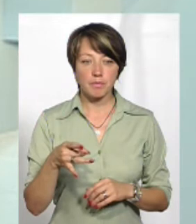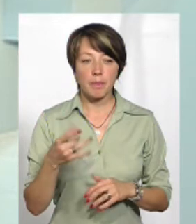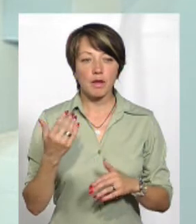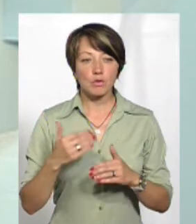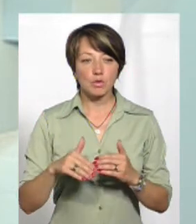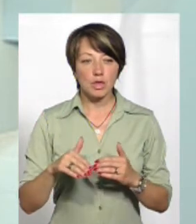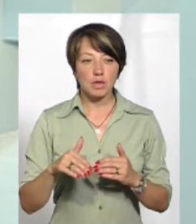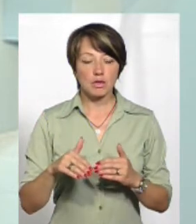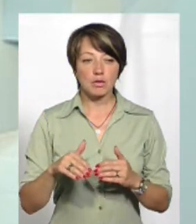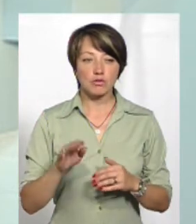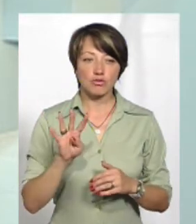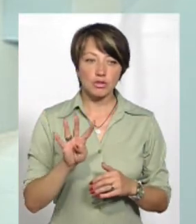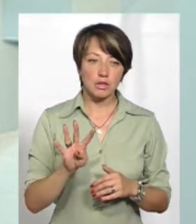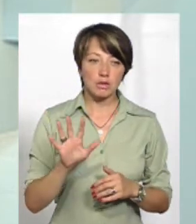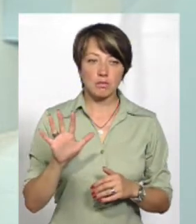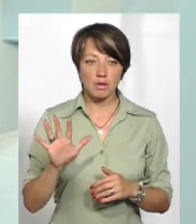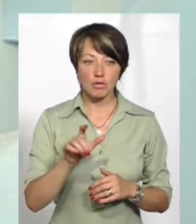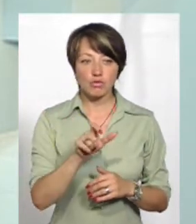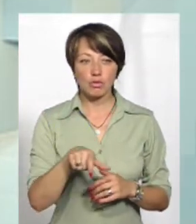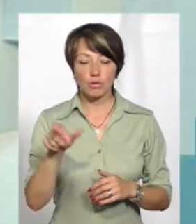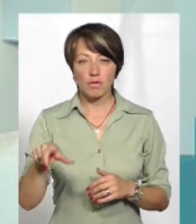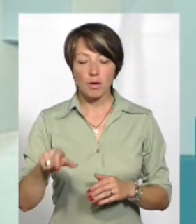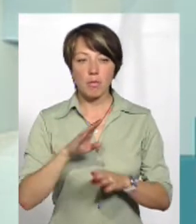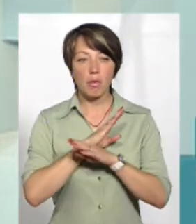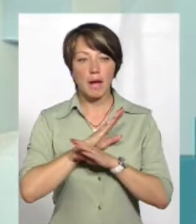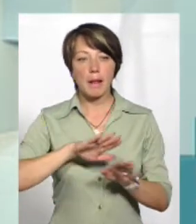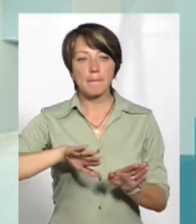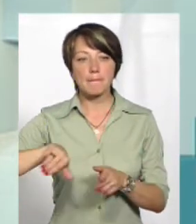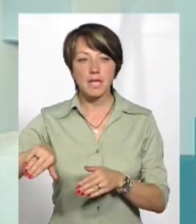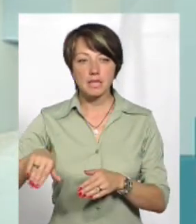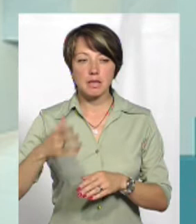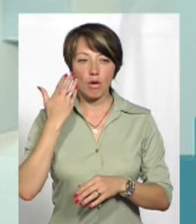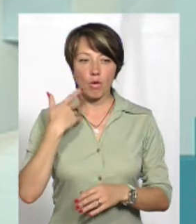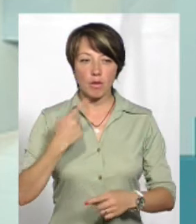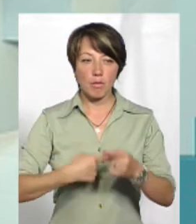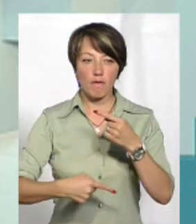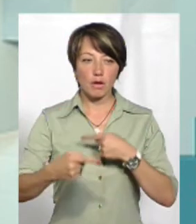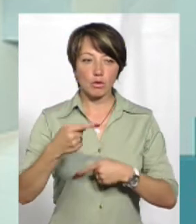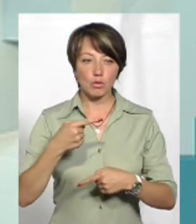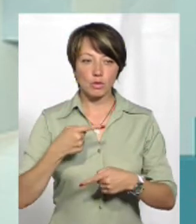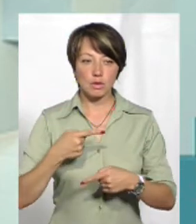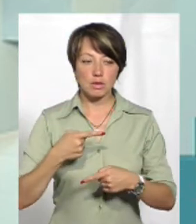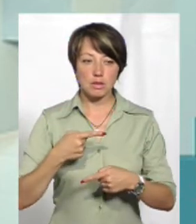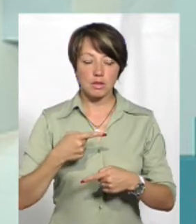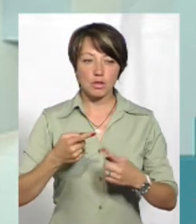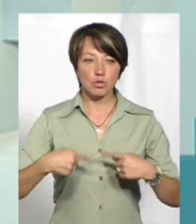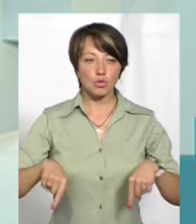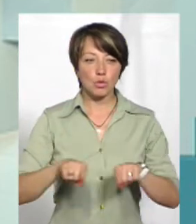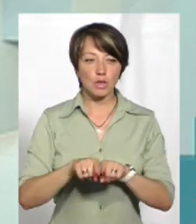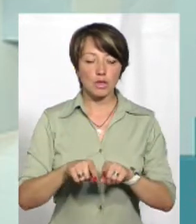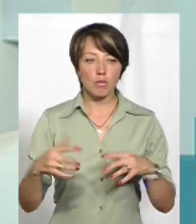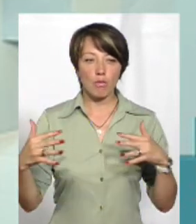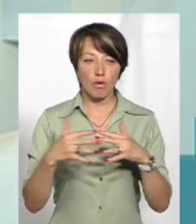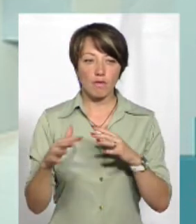Вже чоловіка 4-5 померло після того, як повернулися із зони